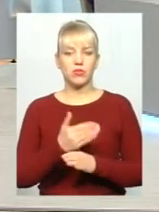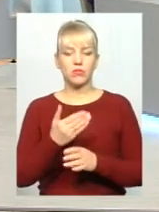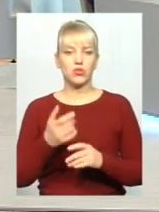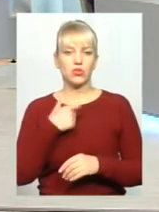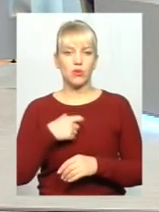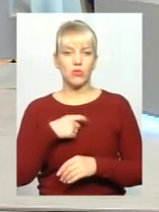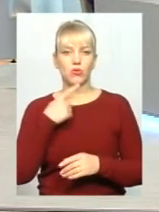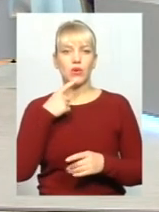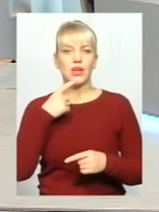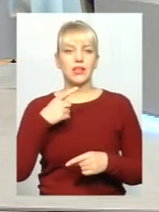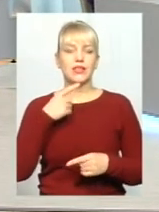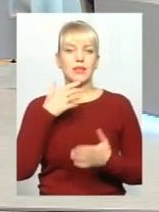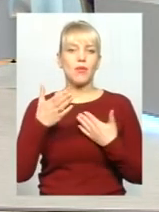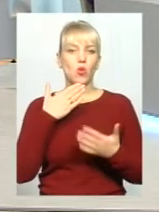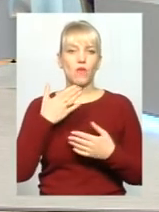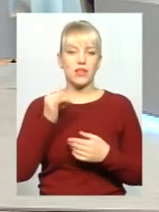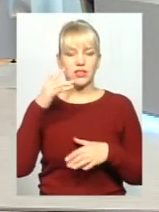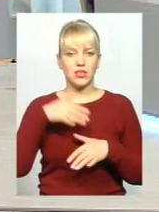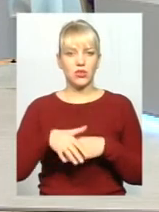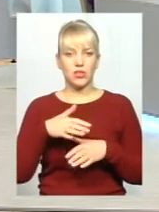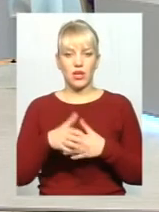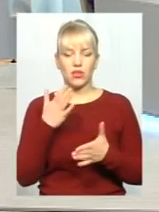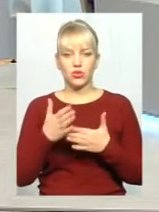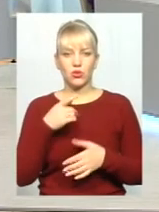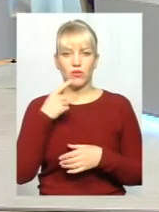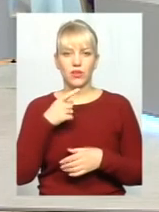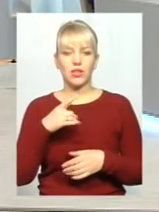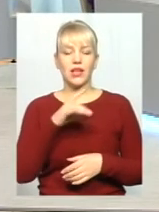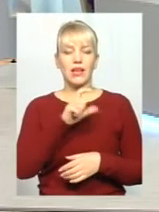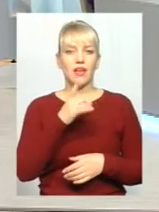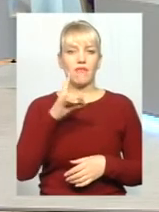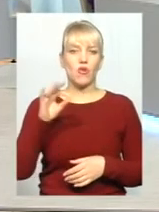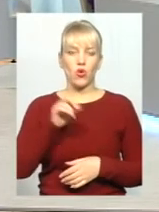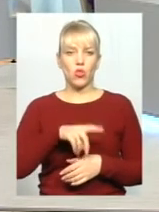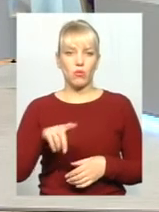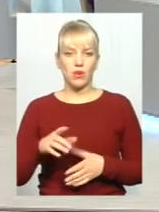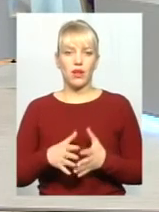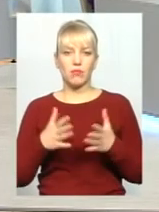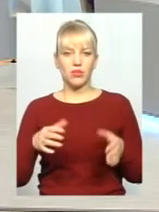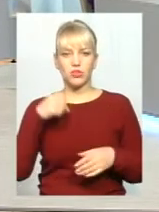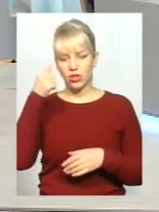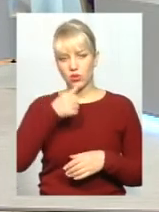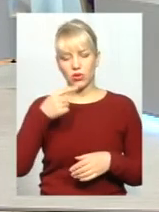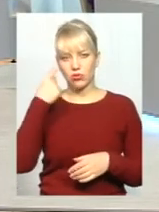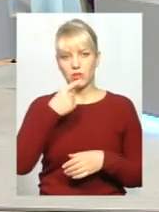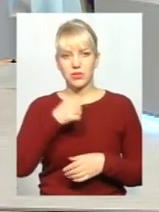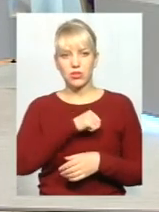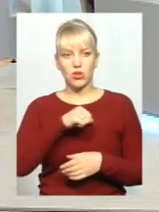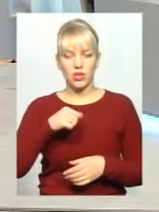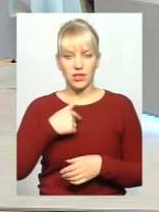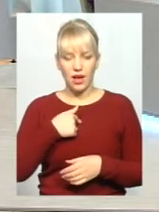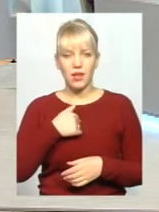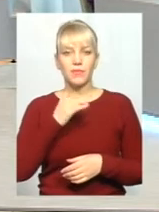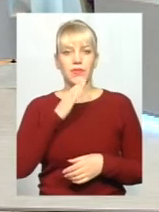починають розумітися. Якщо брати на рахунок євро-номерів, більше року особисто я і мої